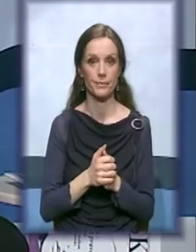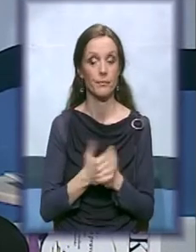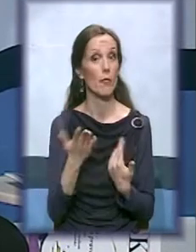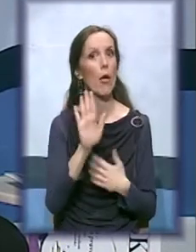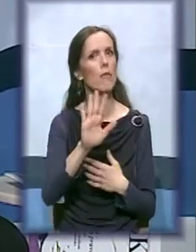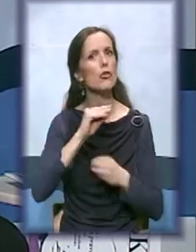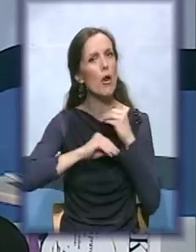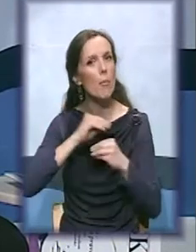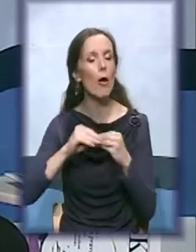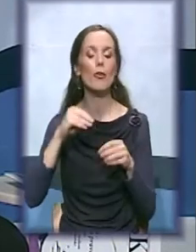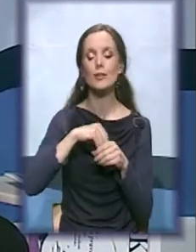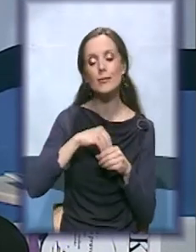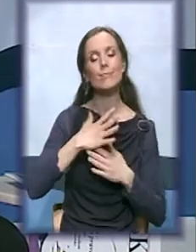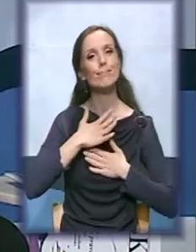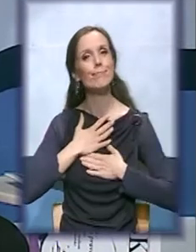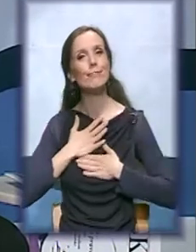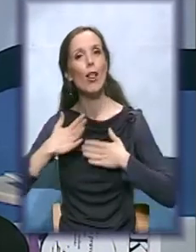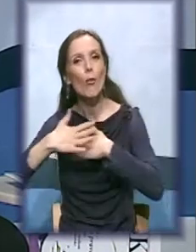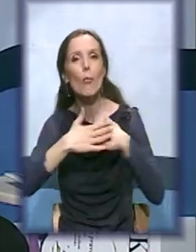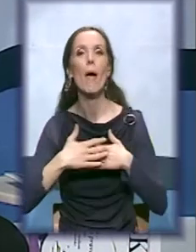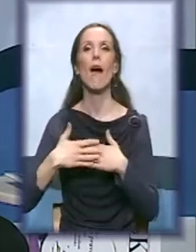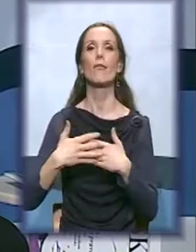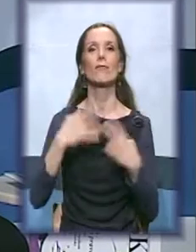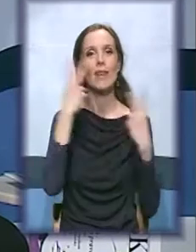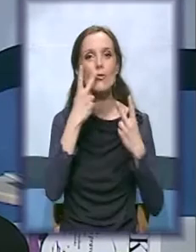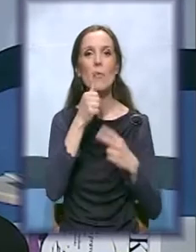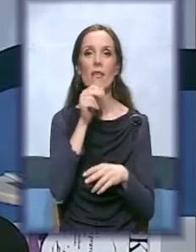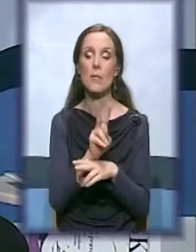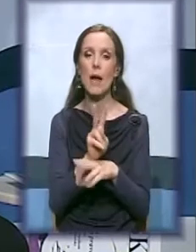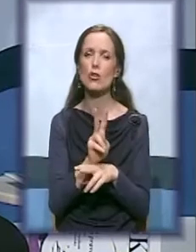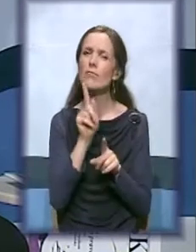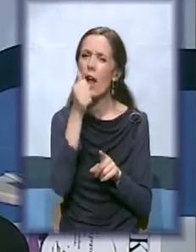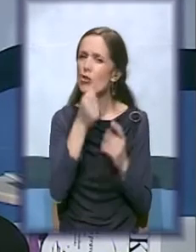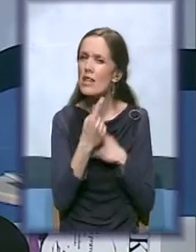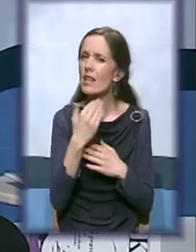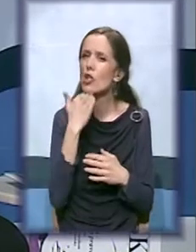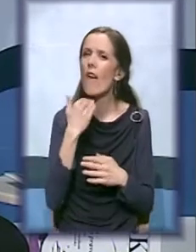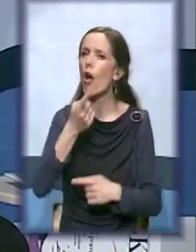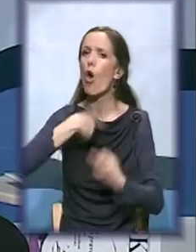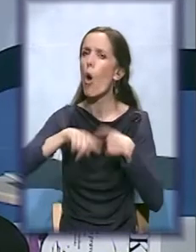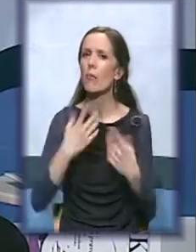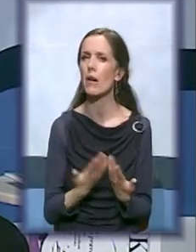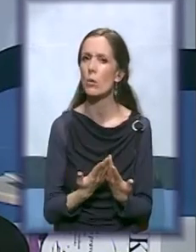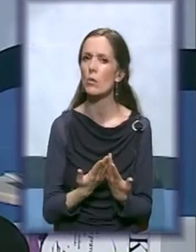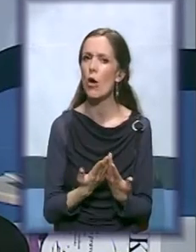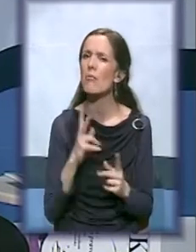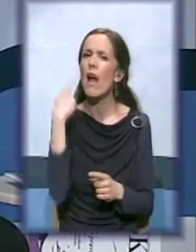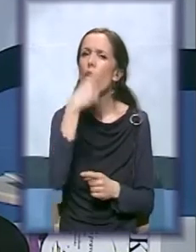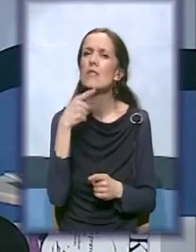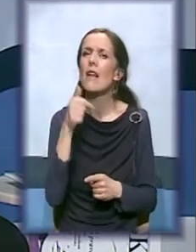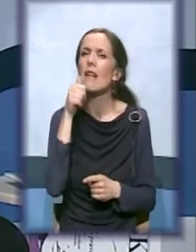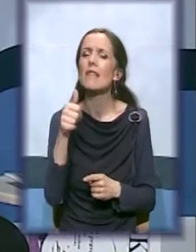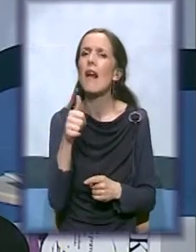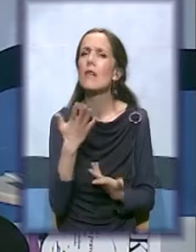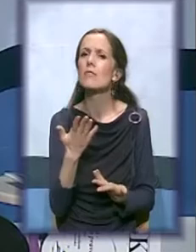vlada ljubav, razumevanje i pažnja. Šta se dešava ako je obrnuto? Kako izgleda takav dan? I ko štiti